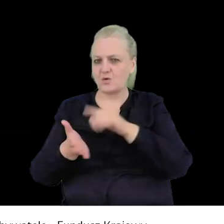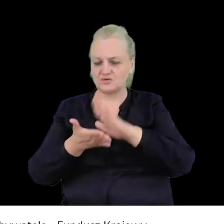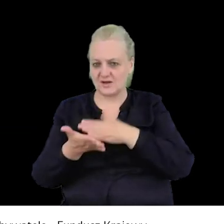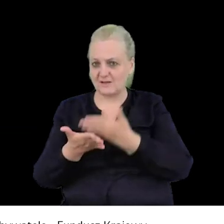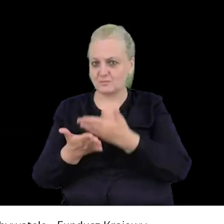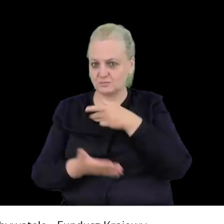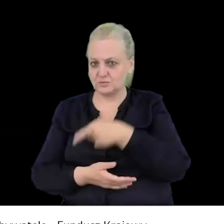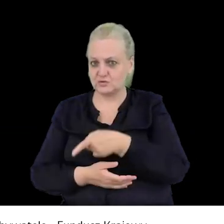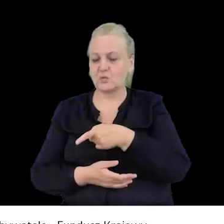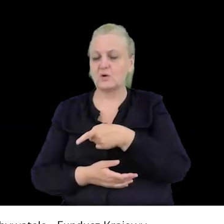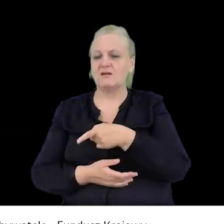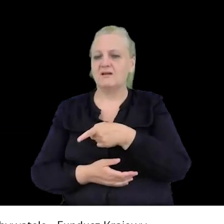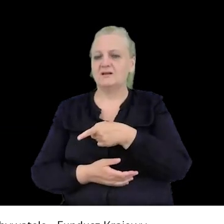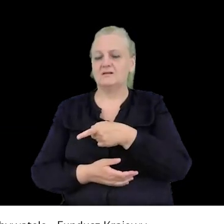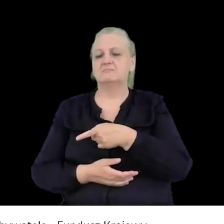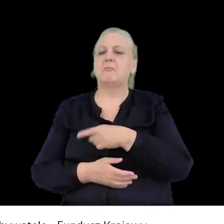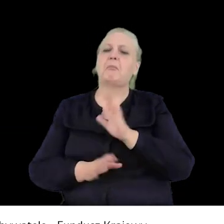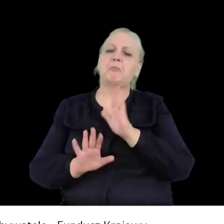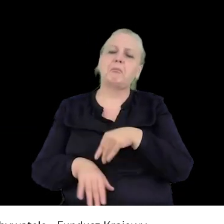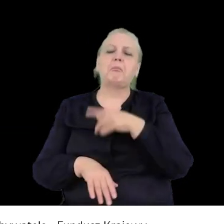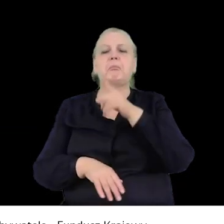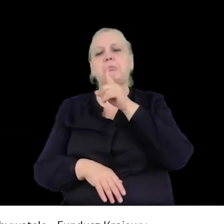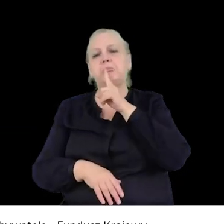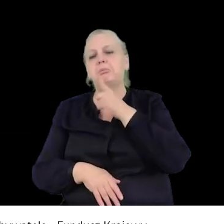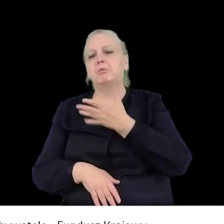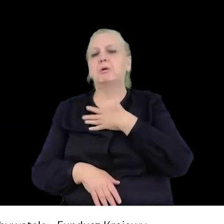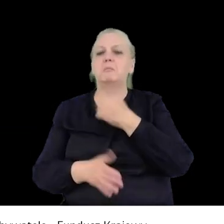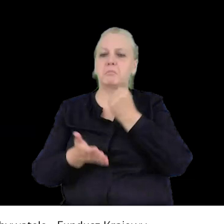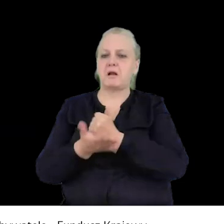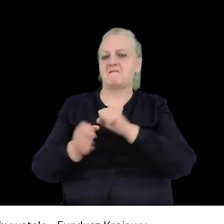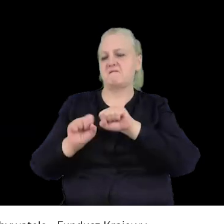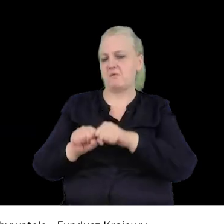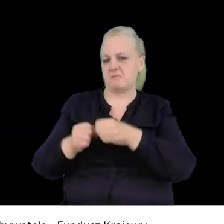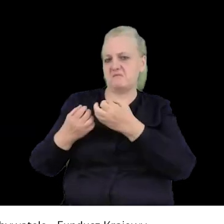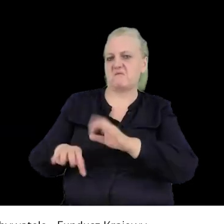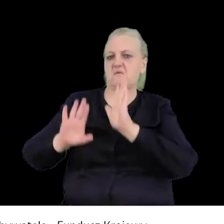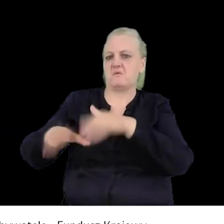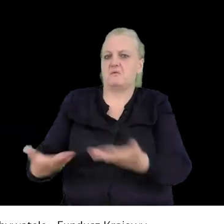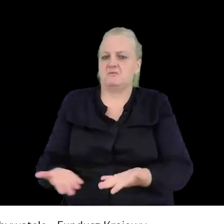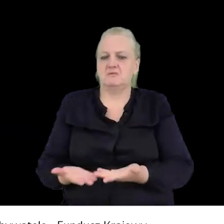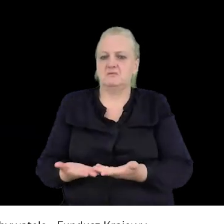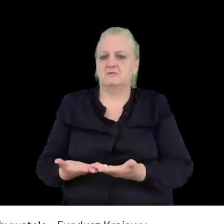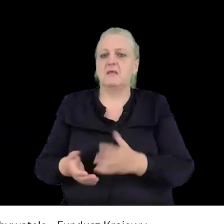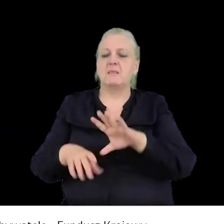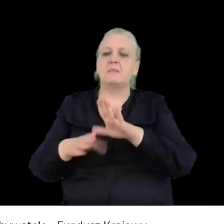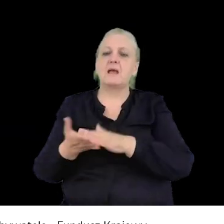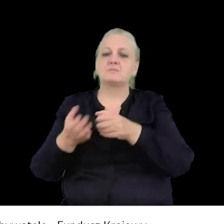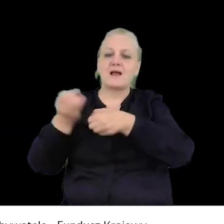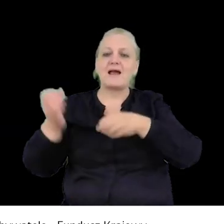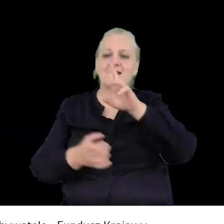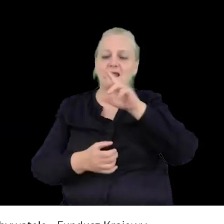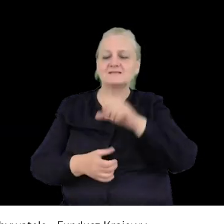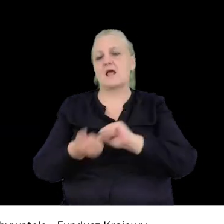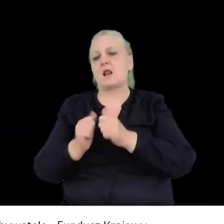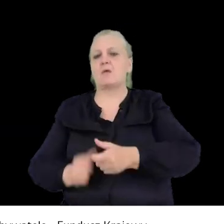było poniekąd ciche przyzwolenie na łamanie prawa chociażby właśnie racami czy spożywaniem alkoholu.